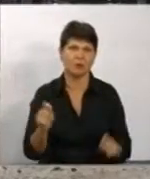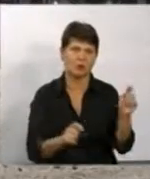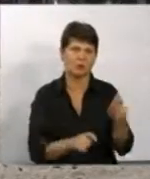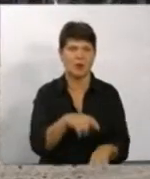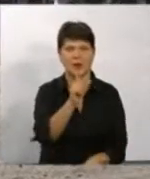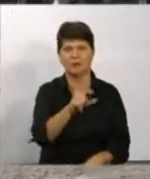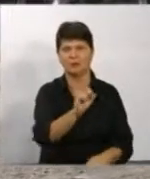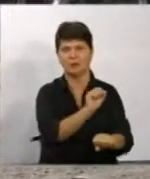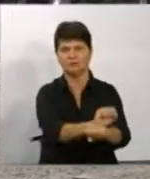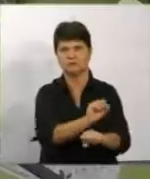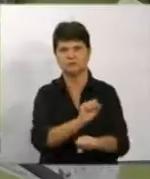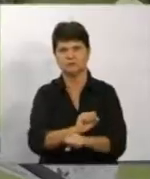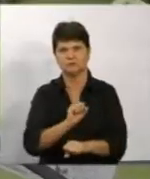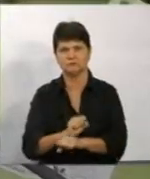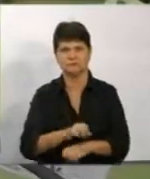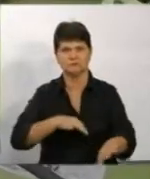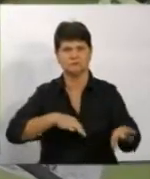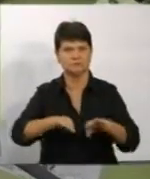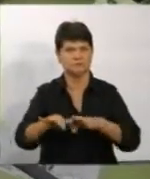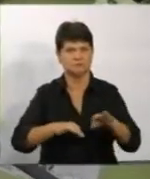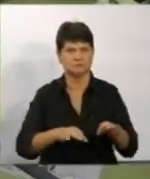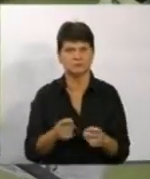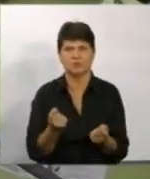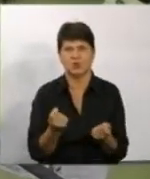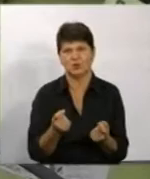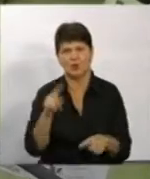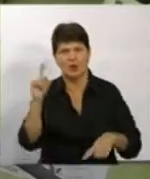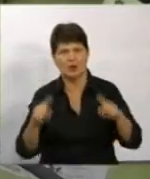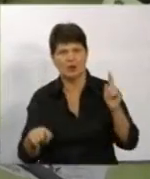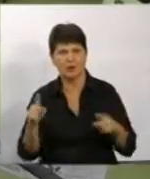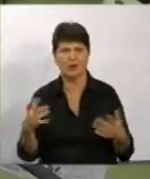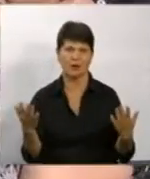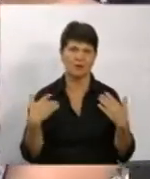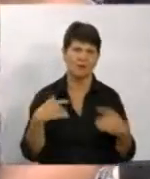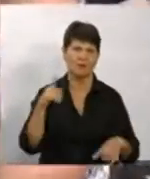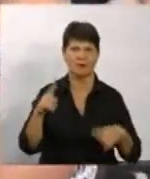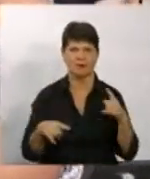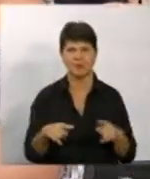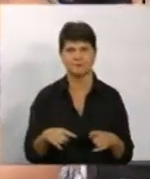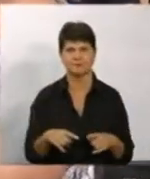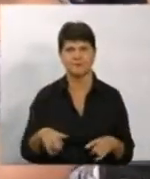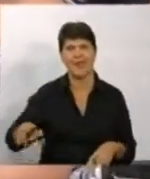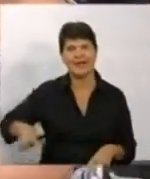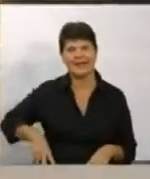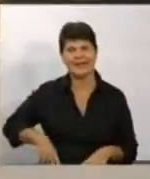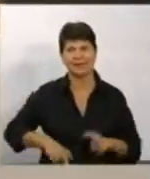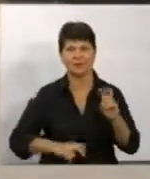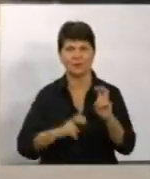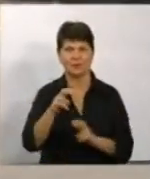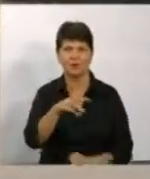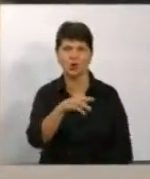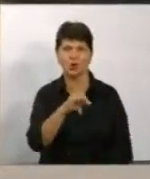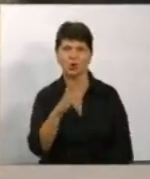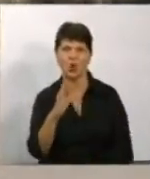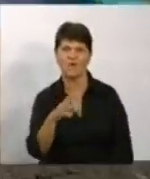заблокували все. Робили трошки. Дехто дихає, дехто майстер не робить. Директор підприємства «Товмир» Ігор